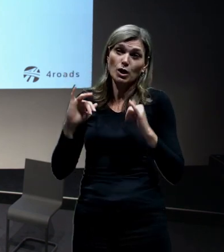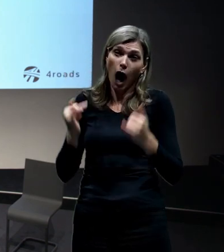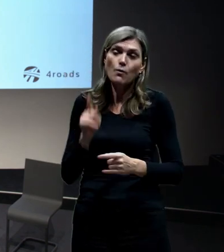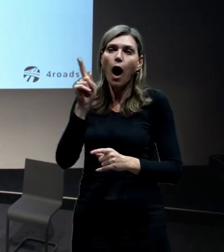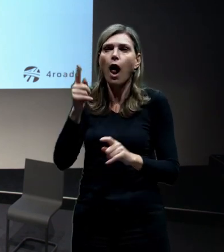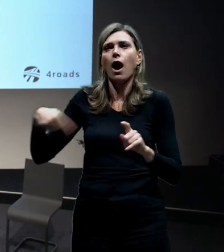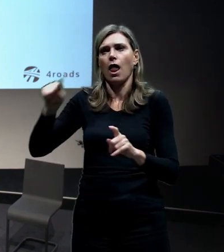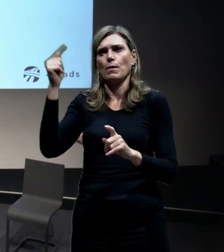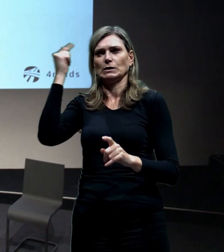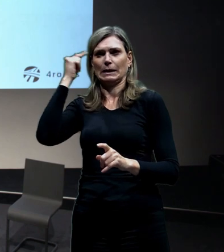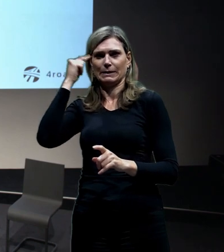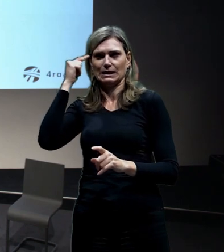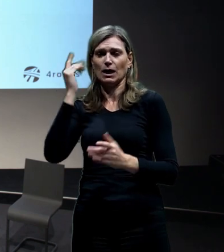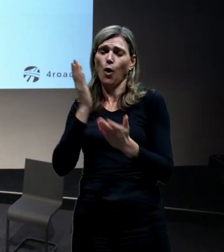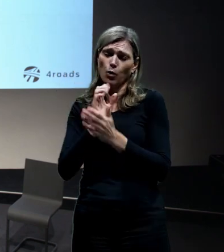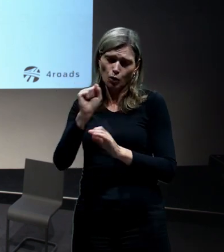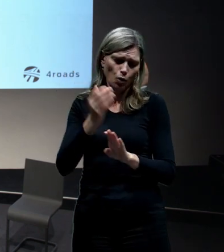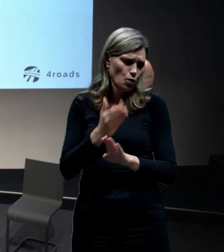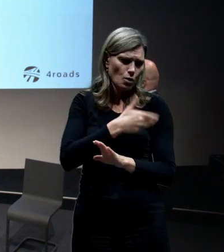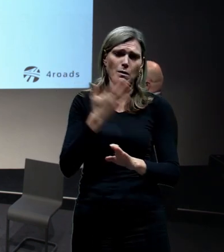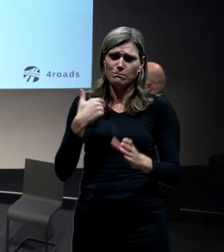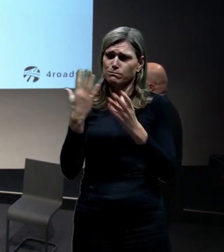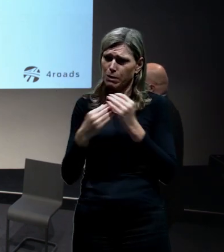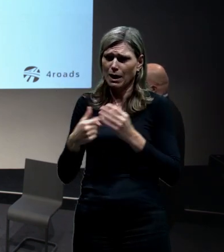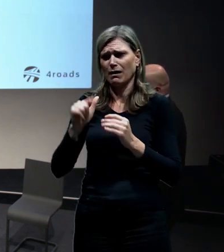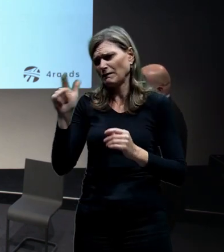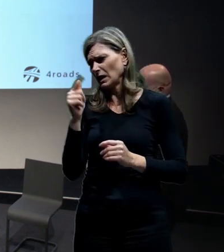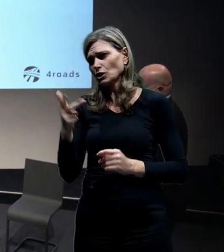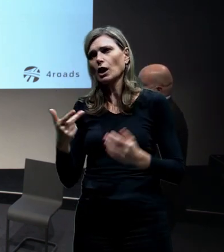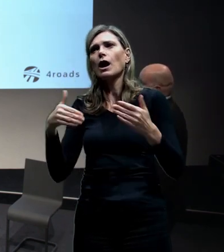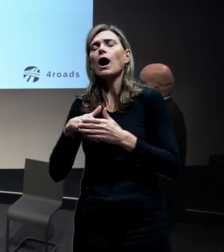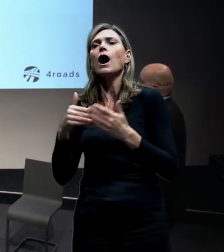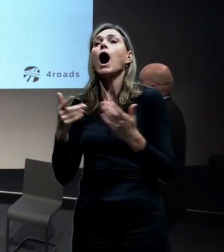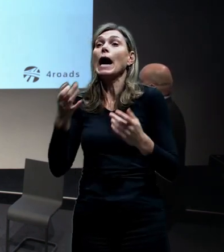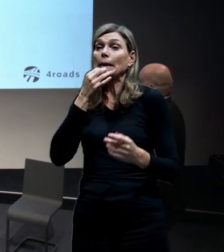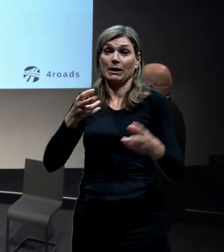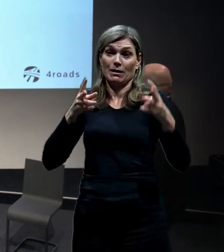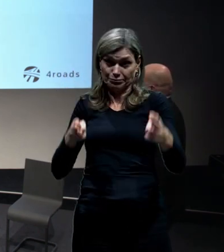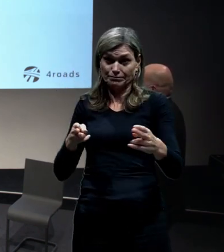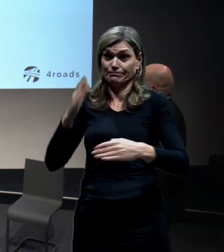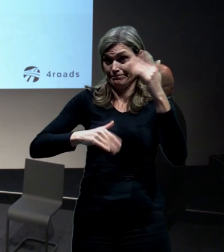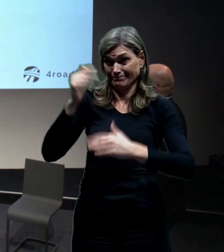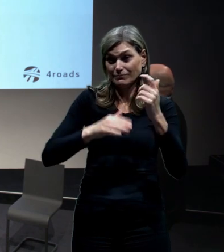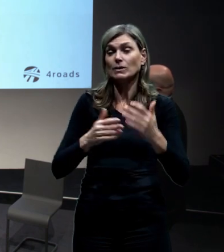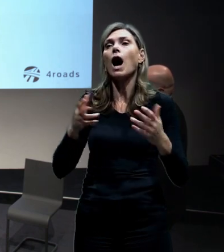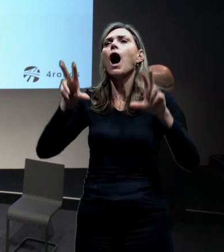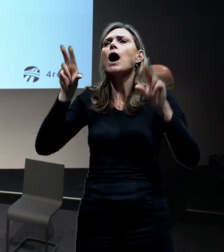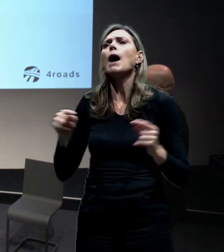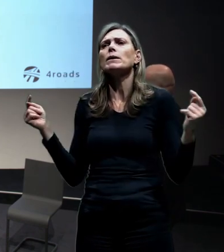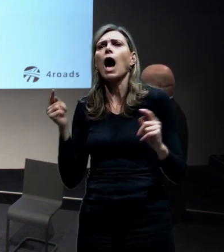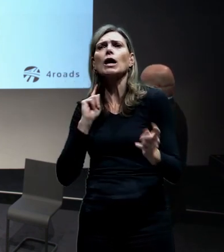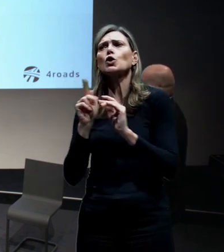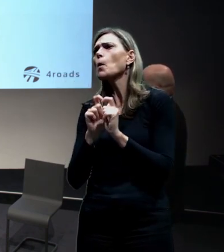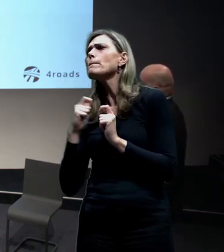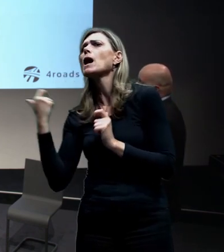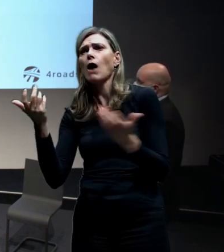uvědomit, že už jsem to tu zmiňoval asi dvakrát nebo třikrát, neexistuje oblízná trasa. To znamená, tunel v Holešovičkách se může připravovat,